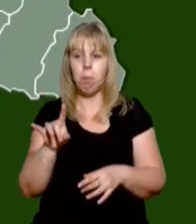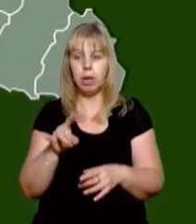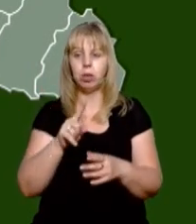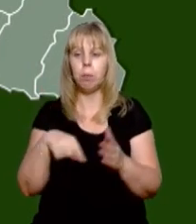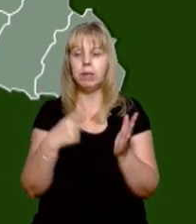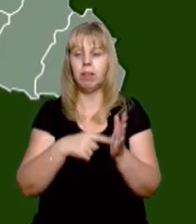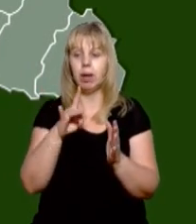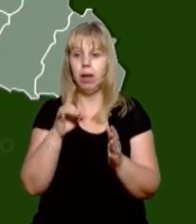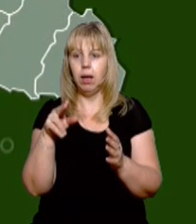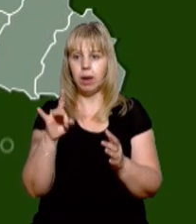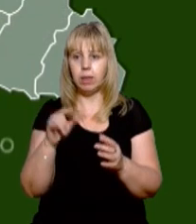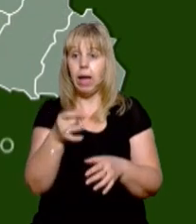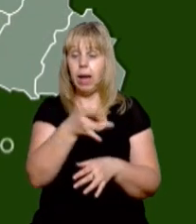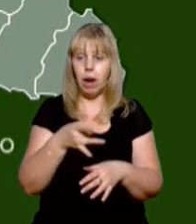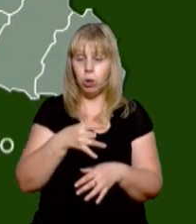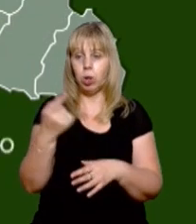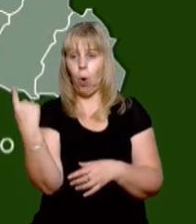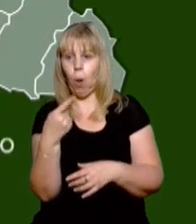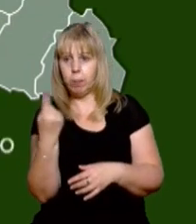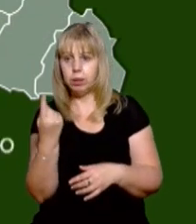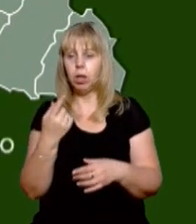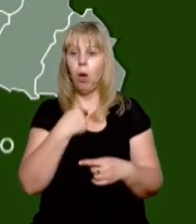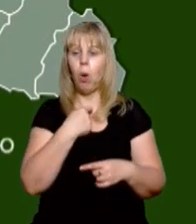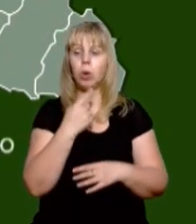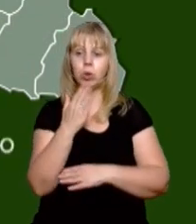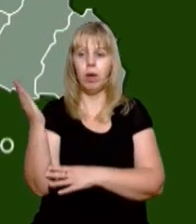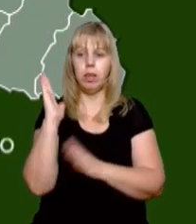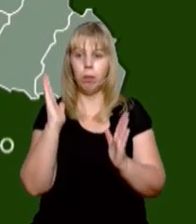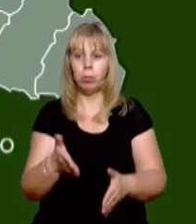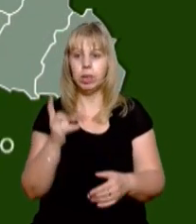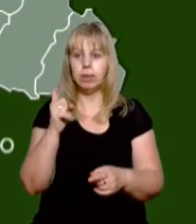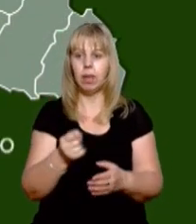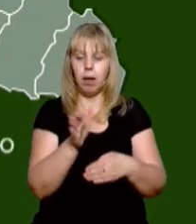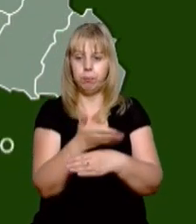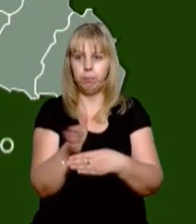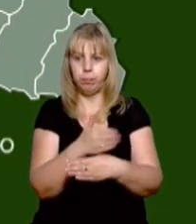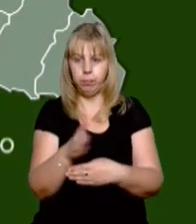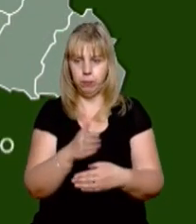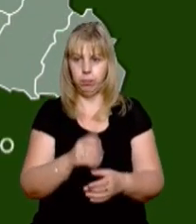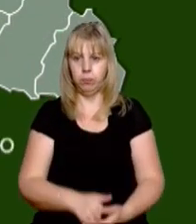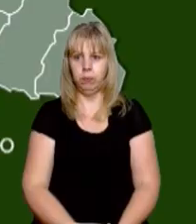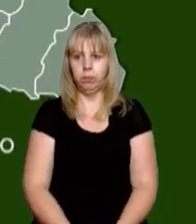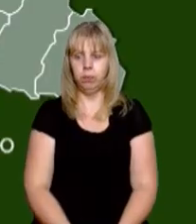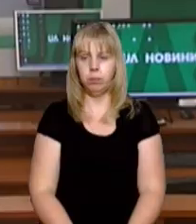місцевої ради. Щодо районної та обласної голосування відбуватиметься за пропорційною системою.